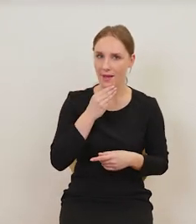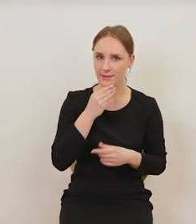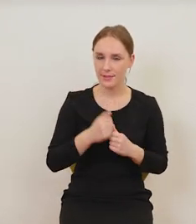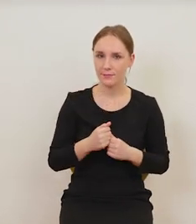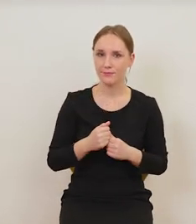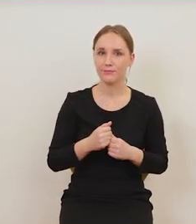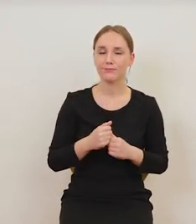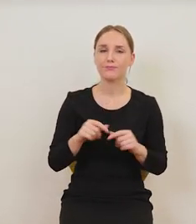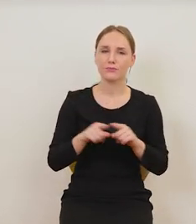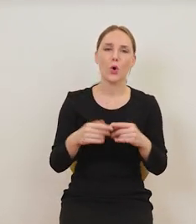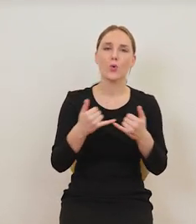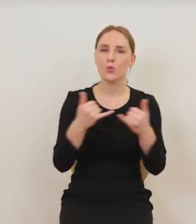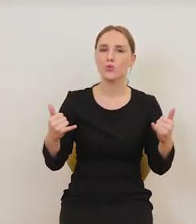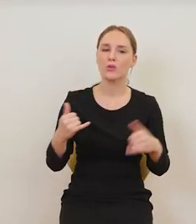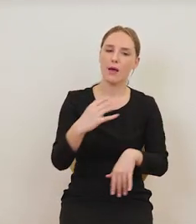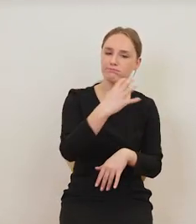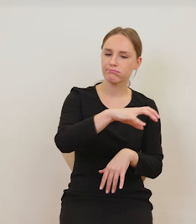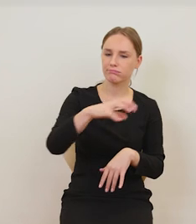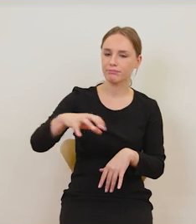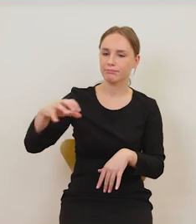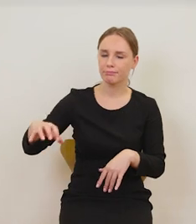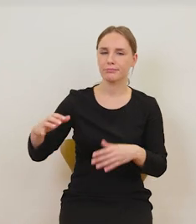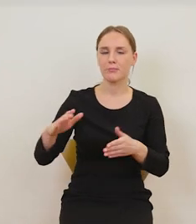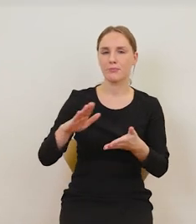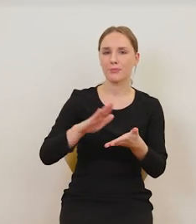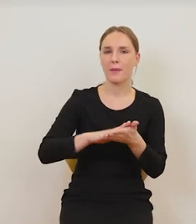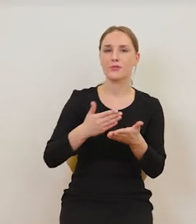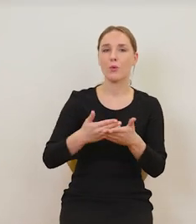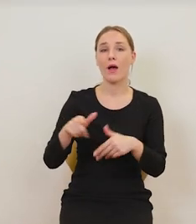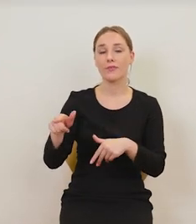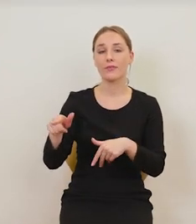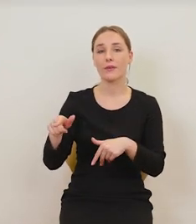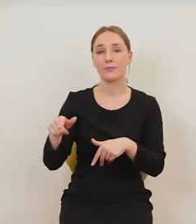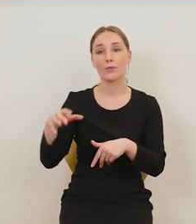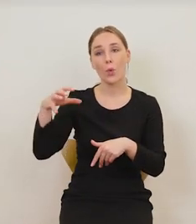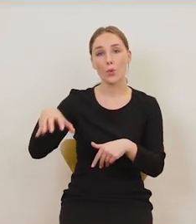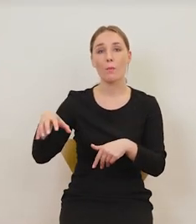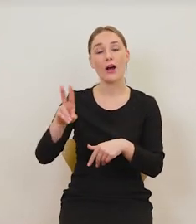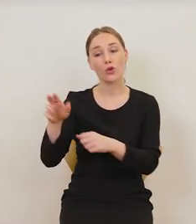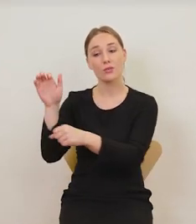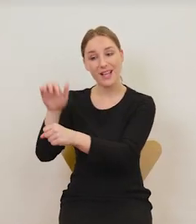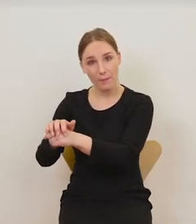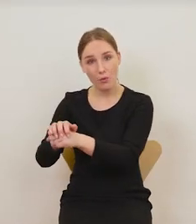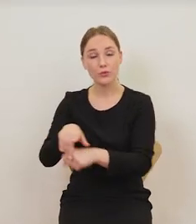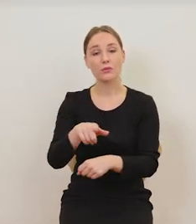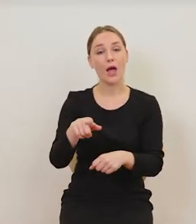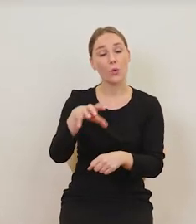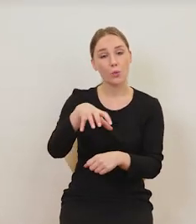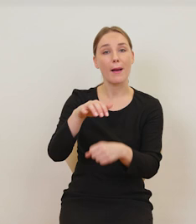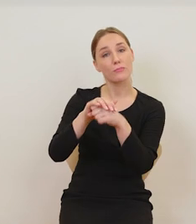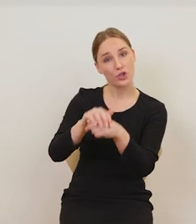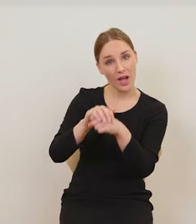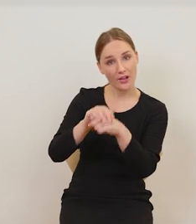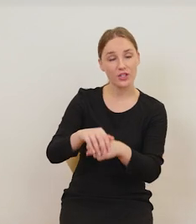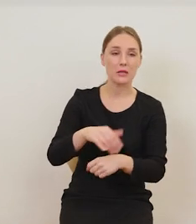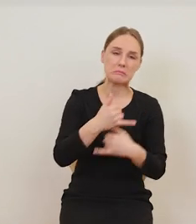Umieszczał je w różnych, klasyfikował je w różnych kategoriach. Te dla ludzi zamawiających, te dla przyjaciół,